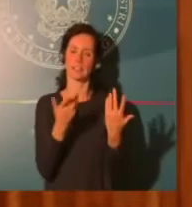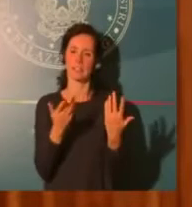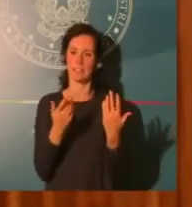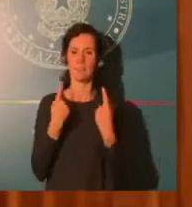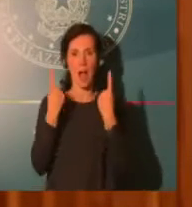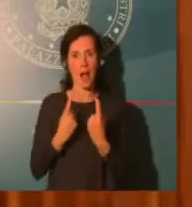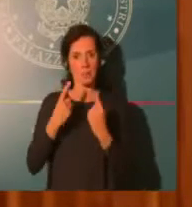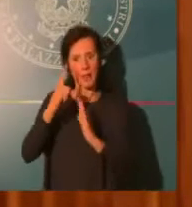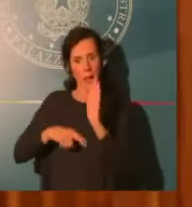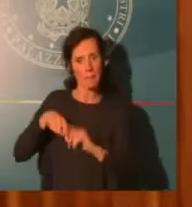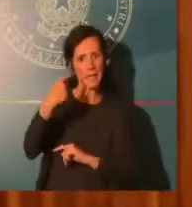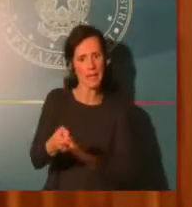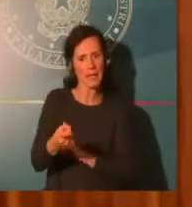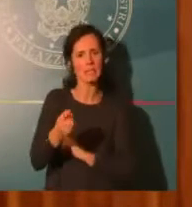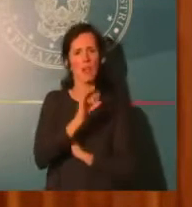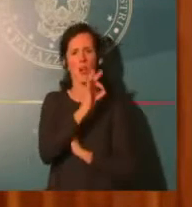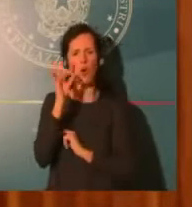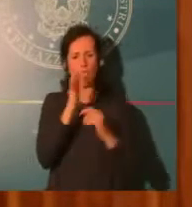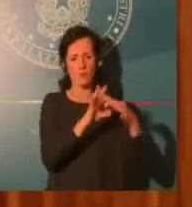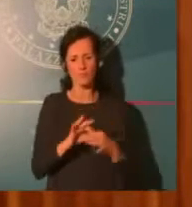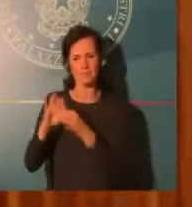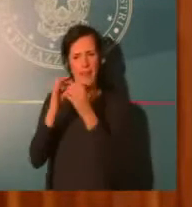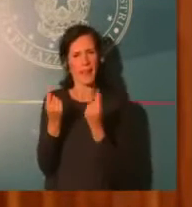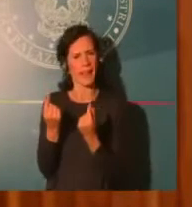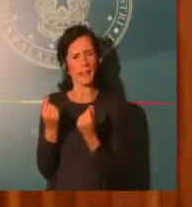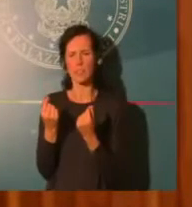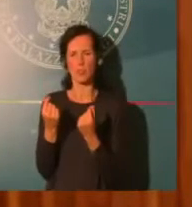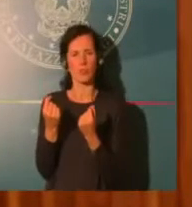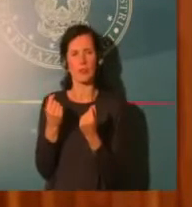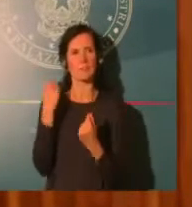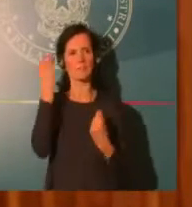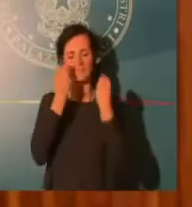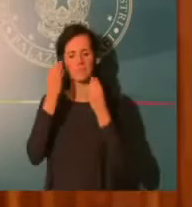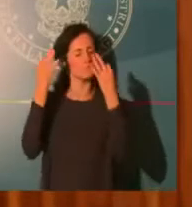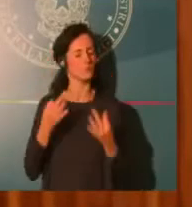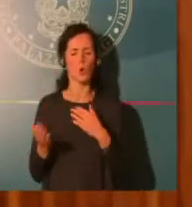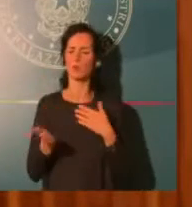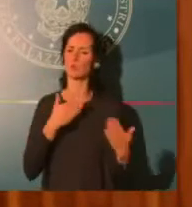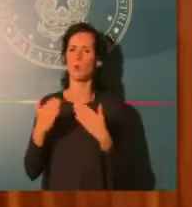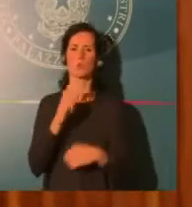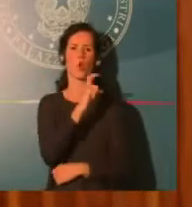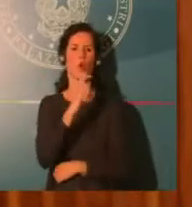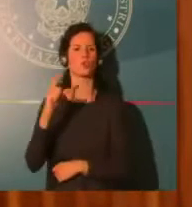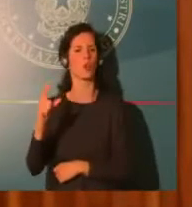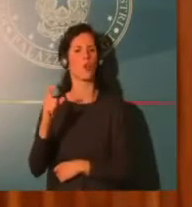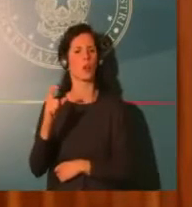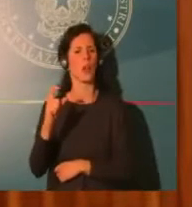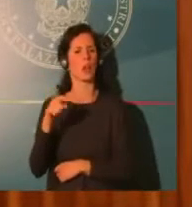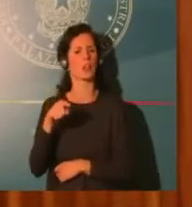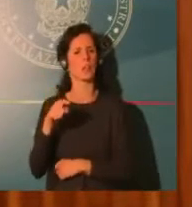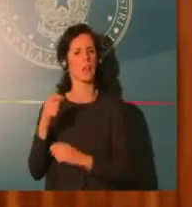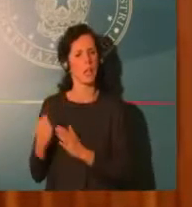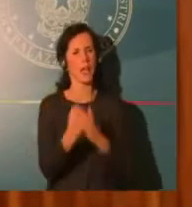correnti di quegli imprenditori che devono ridurre la loro attività o devono chiuderla fino a 24